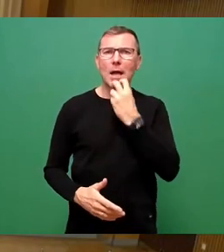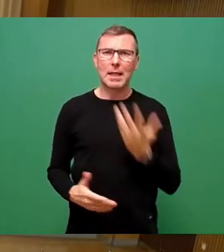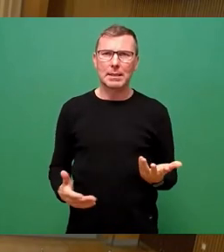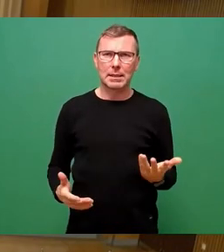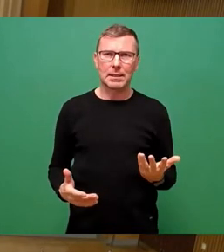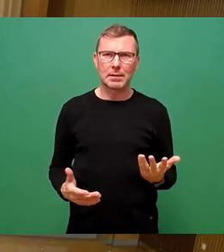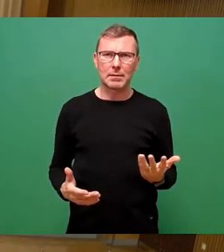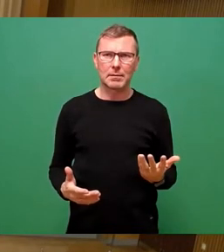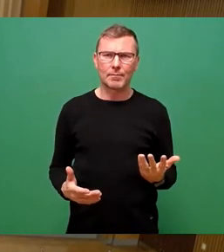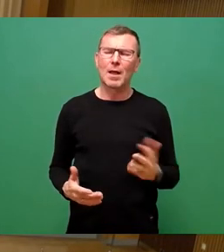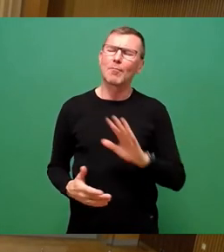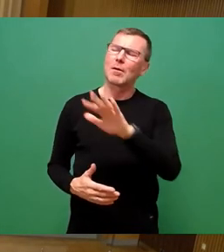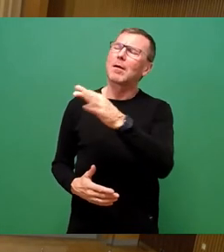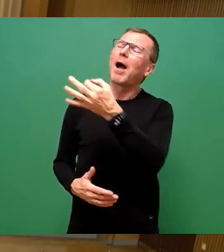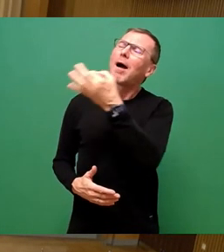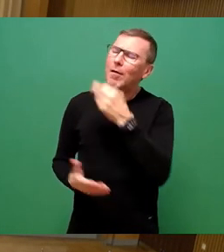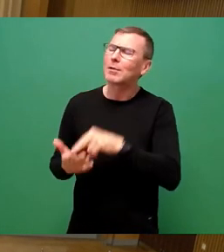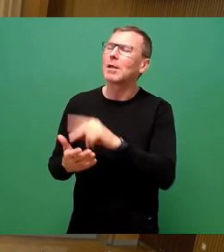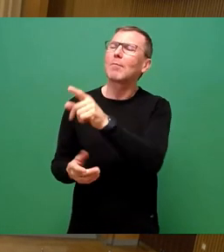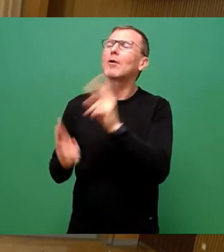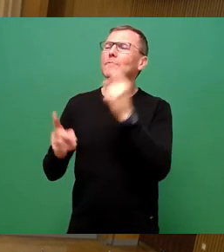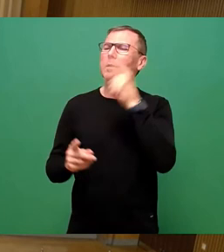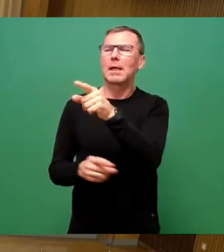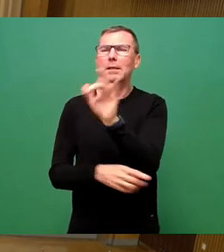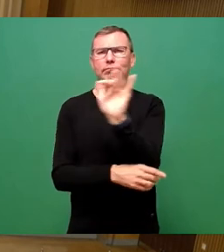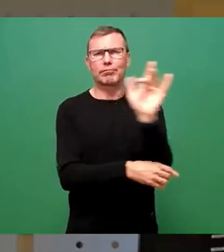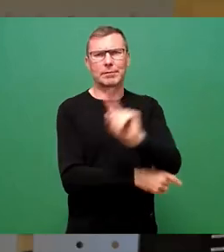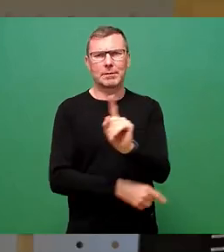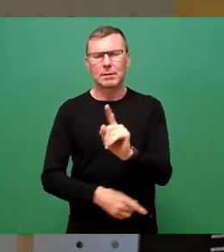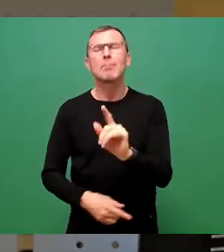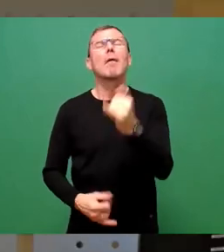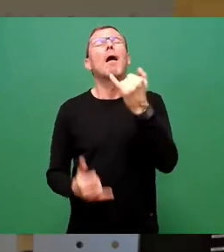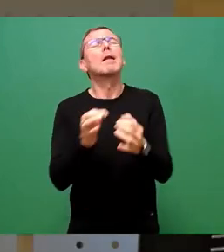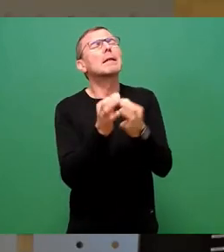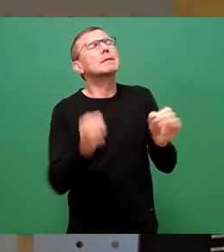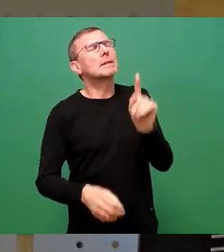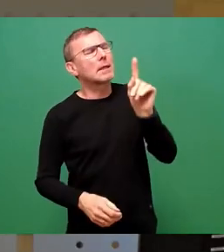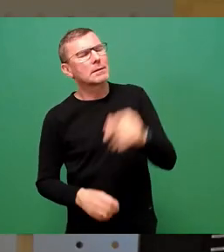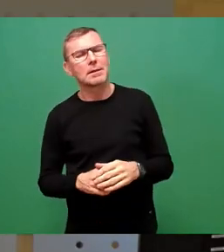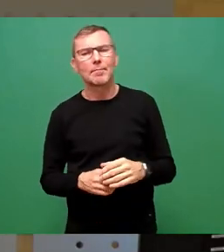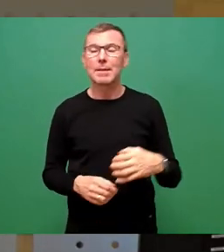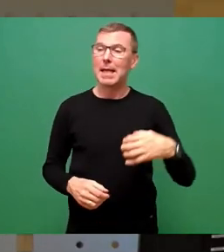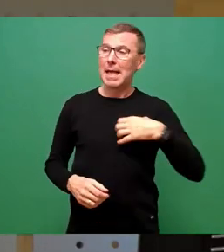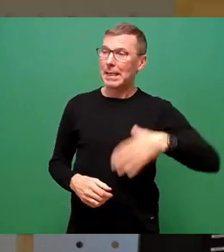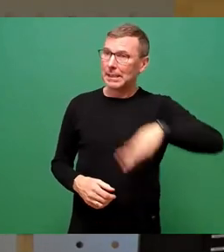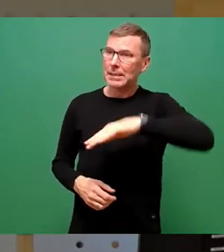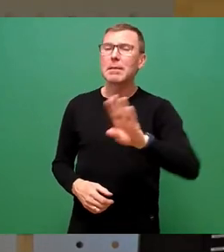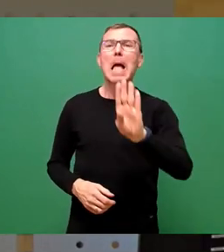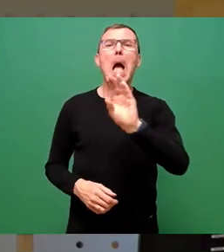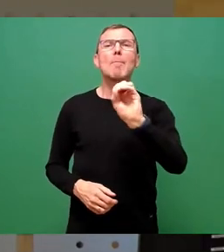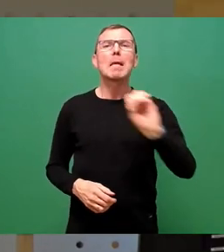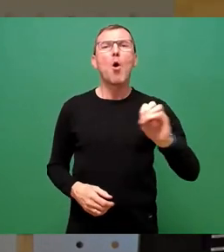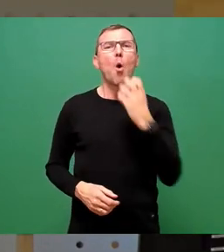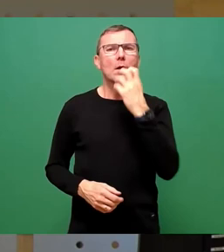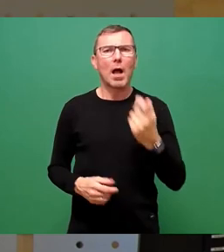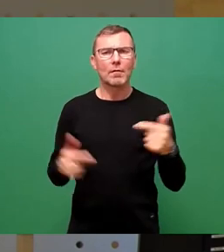Fragestunde dürfen Sie Fragen stellen, aber nicht die Stadträte beschimpfen. Also ein Satz noch, um Dresden mit Biogas zu versorgen, bräuchte es rund